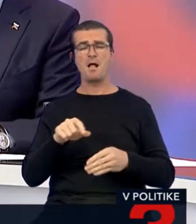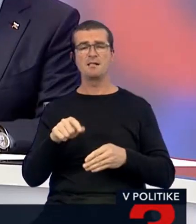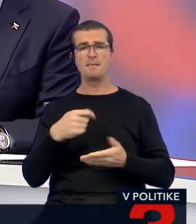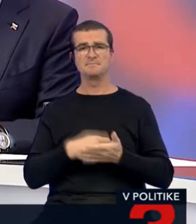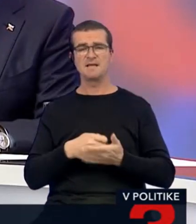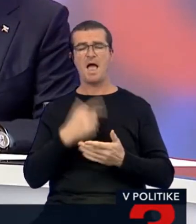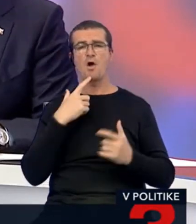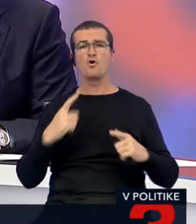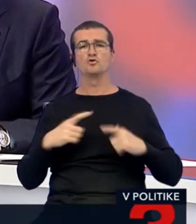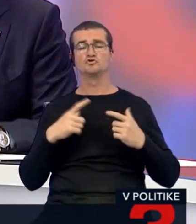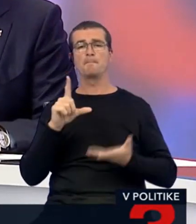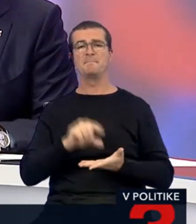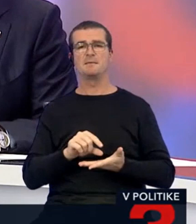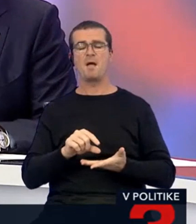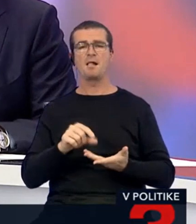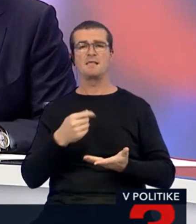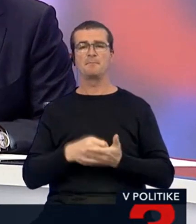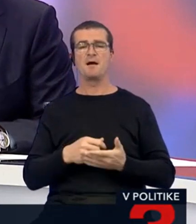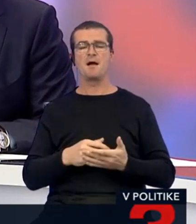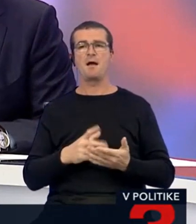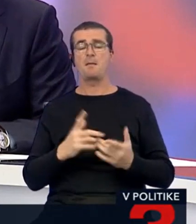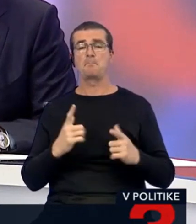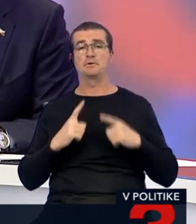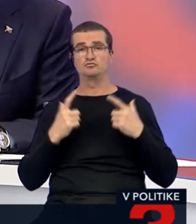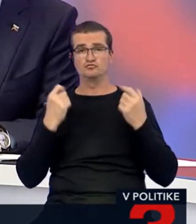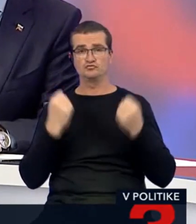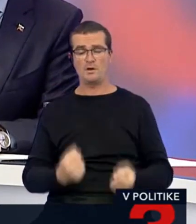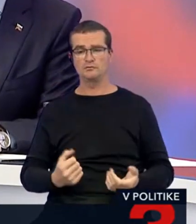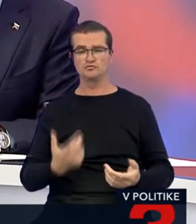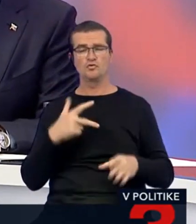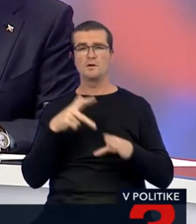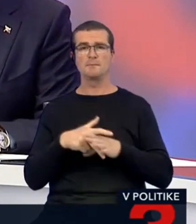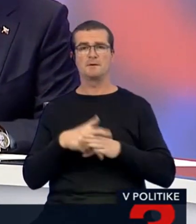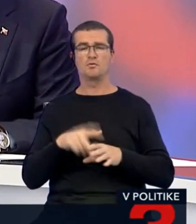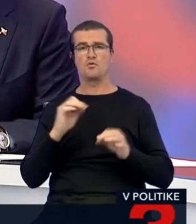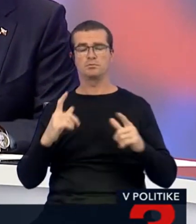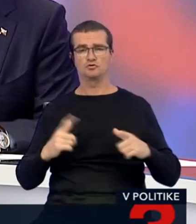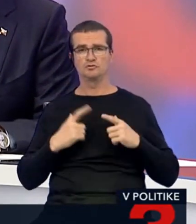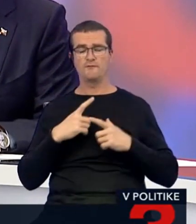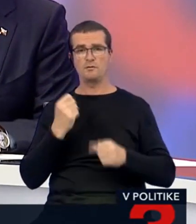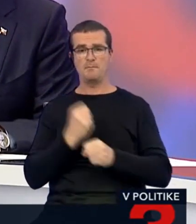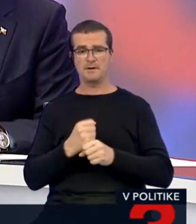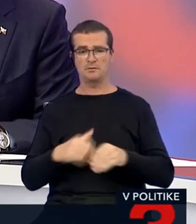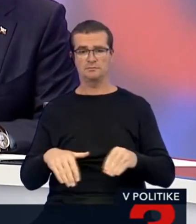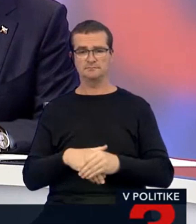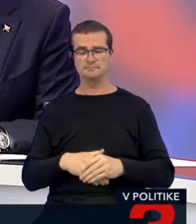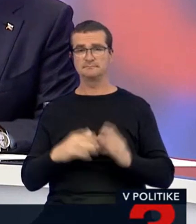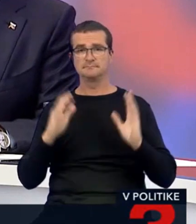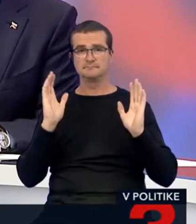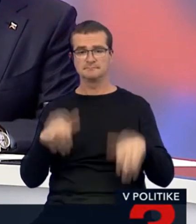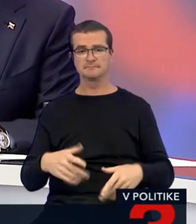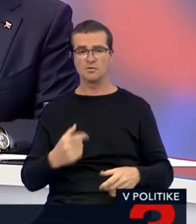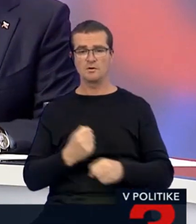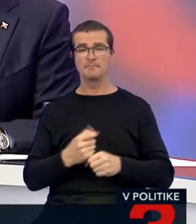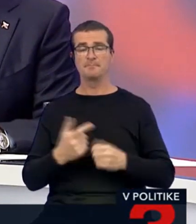minister? Veď z minimálnej mzdy ledva prežijete. To je nie, že vám zabezpečí dôstojný život za to, že pracujete. čo to rozprávate? To